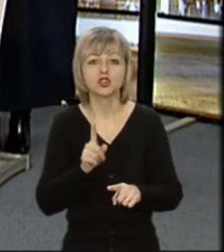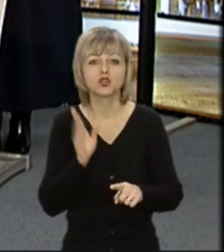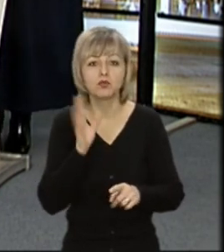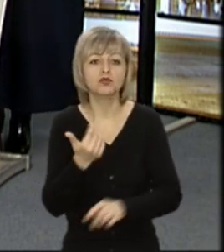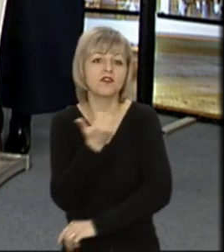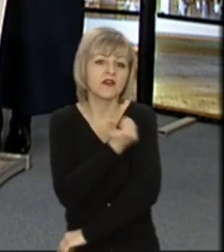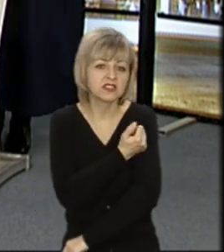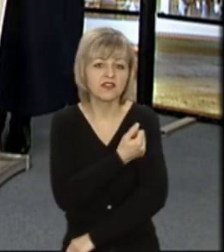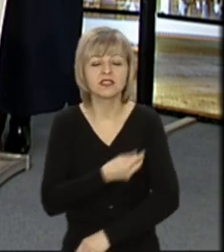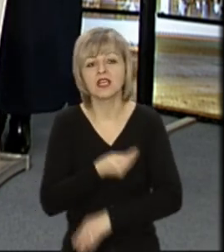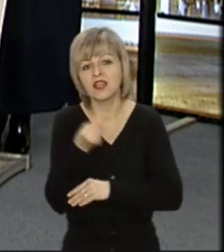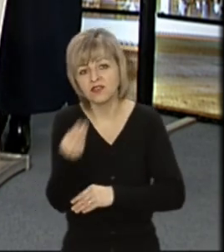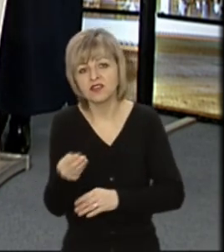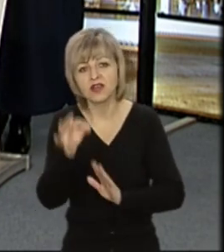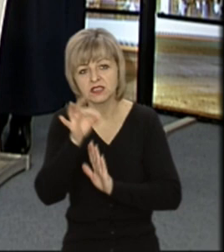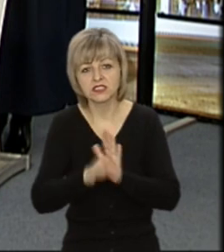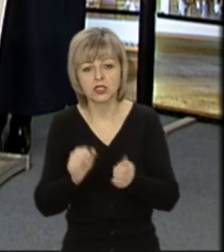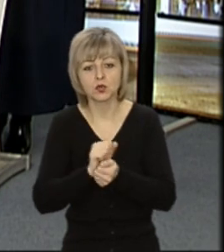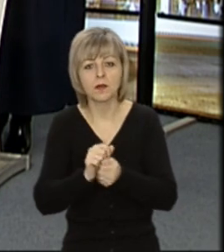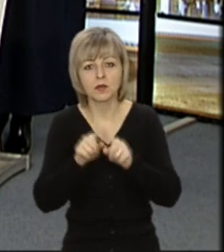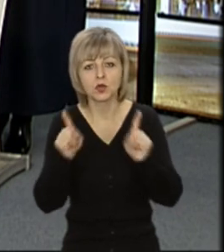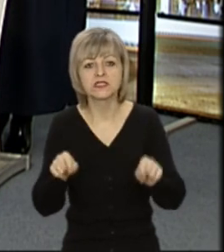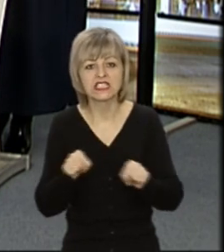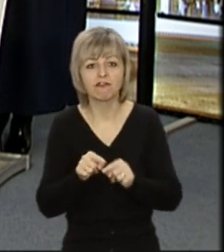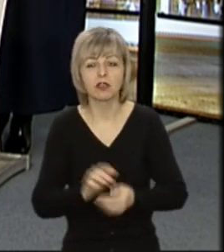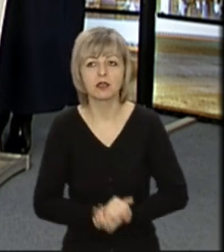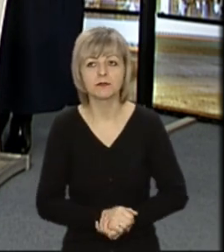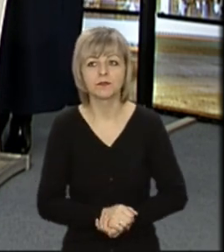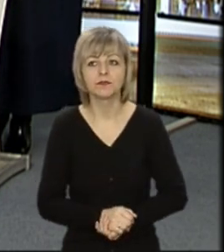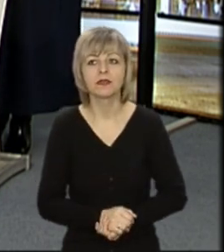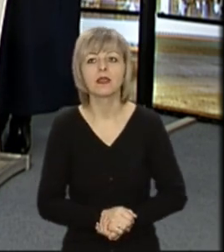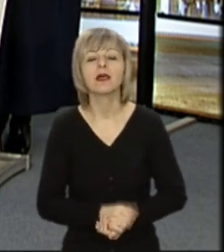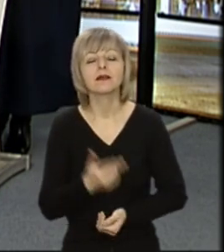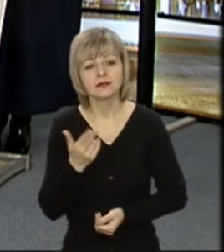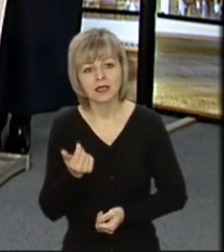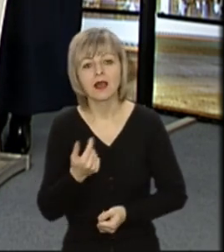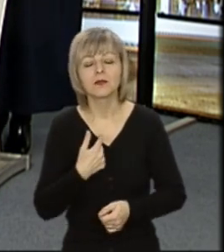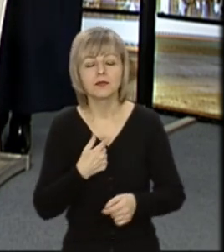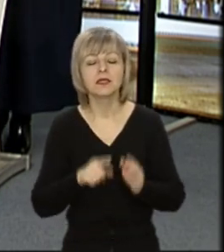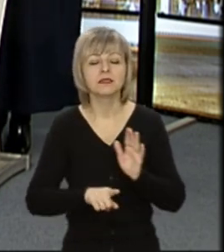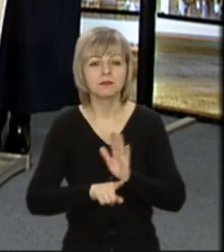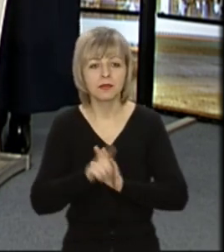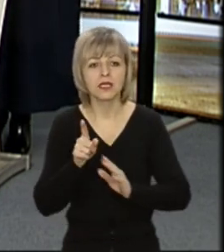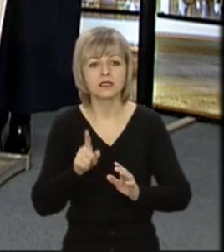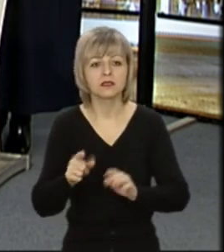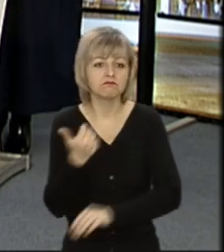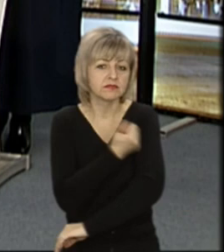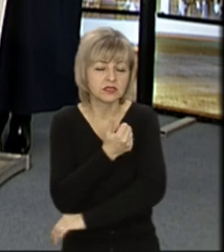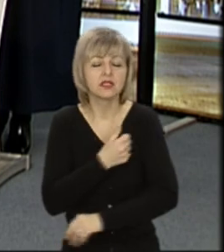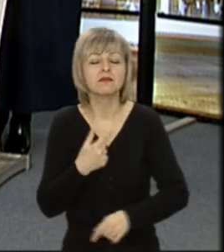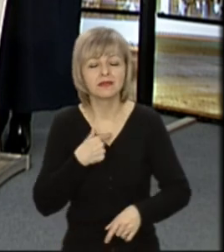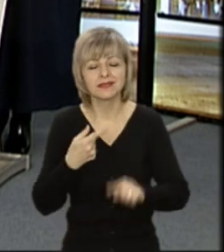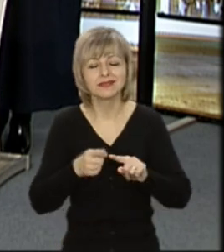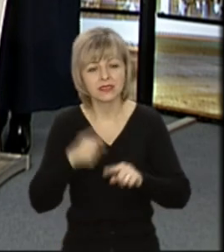одночасно паперові сертифікати? Ні, ми це передбачили на початку ще вакцинальної кампанії, тому